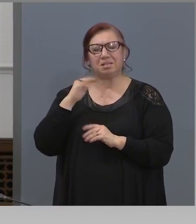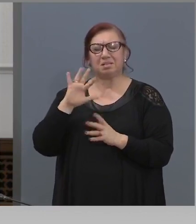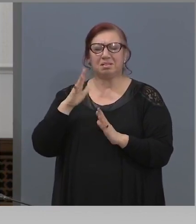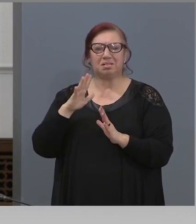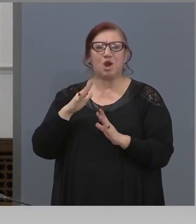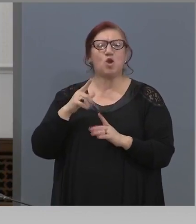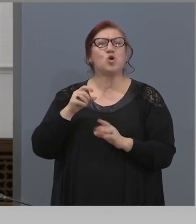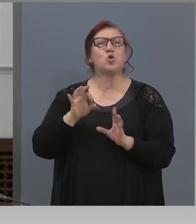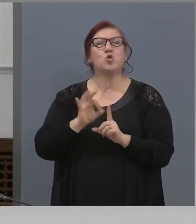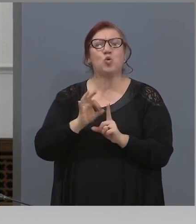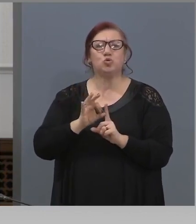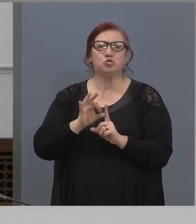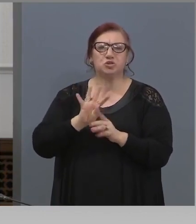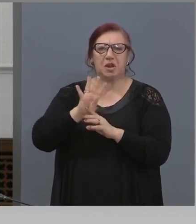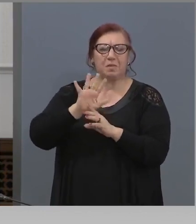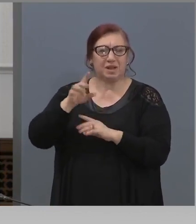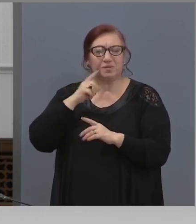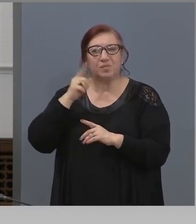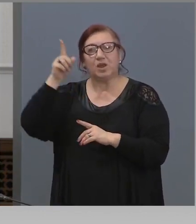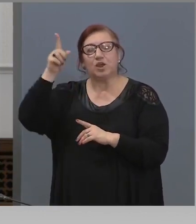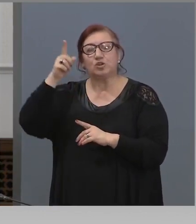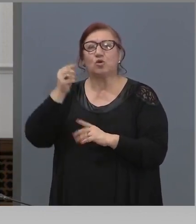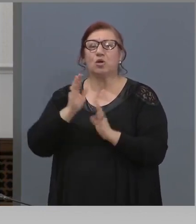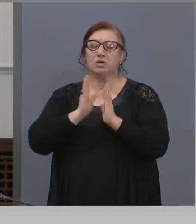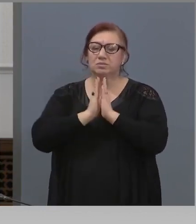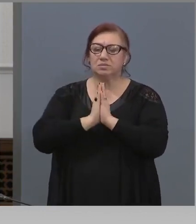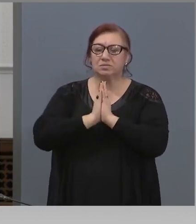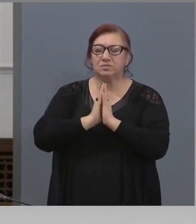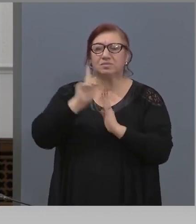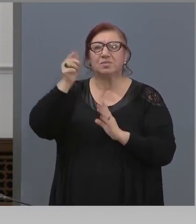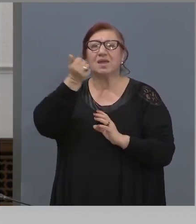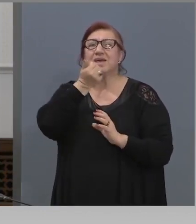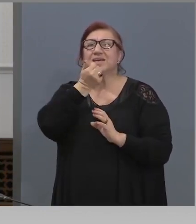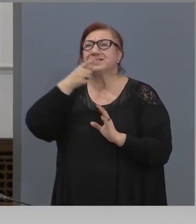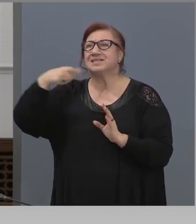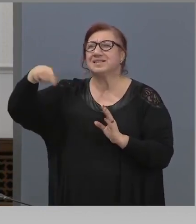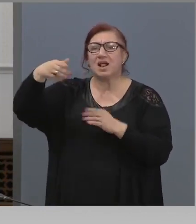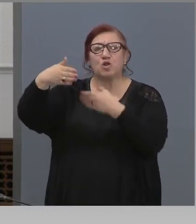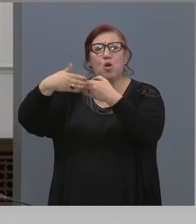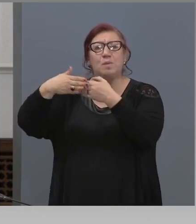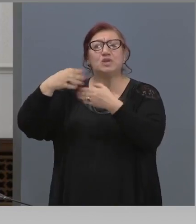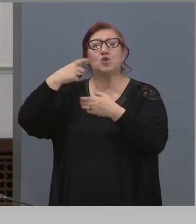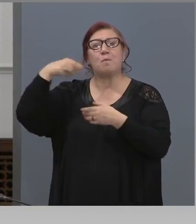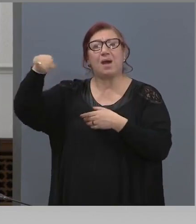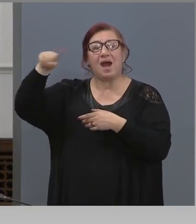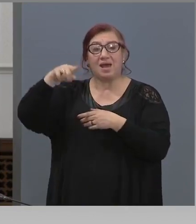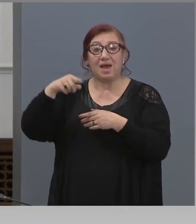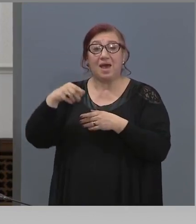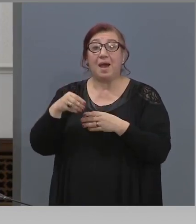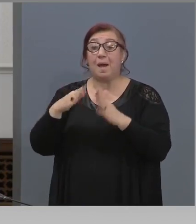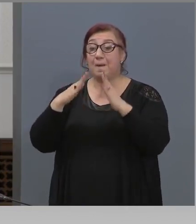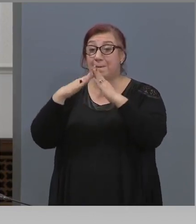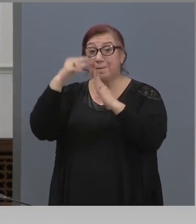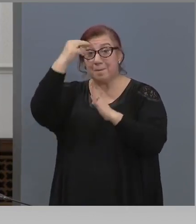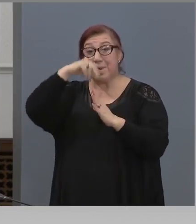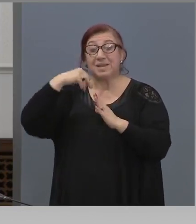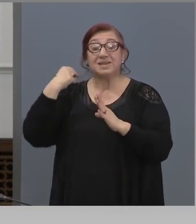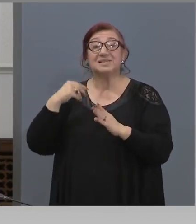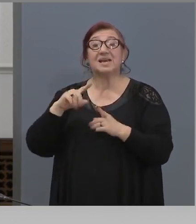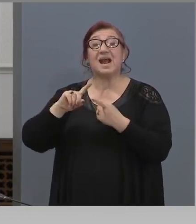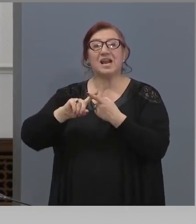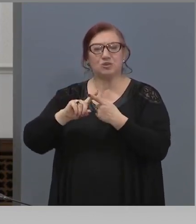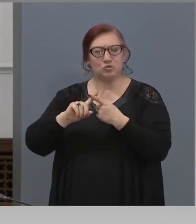служеше в едно село до банки, вердикал. Клисура манастира, но иначе и на един велик ден